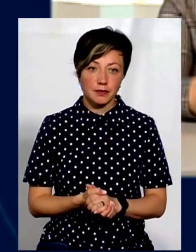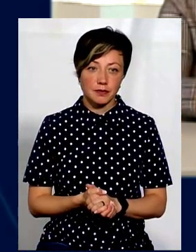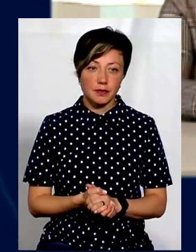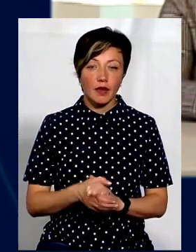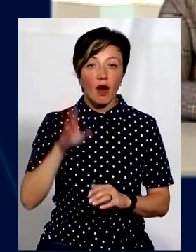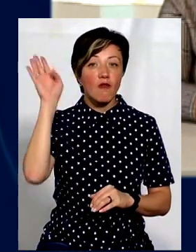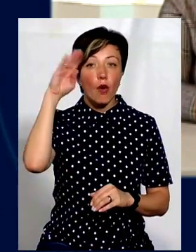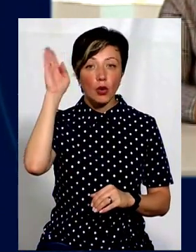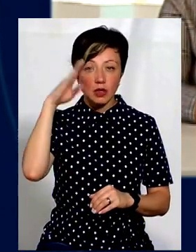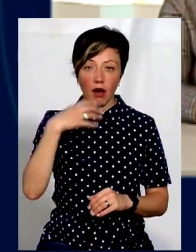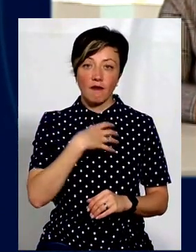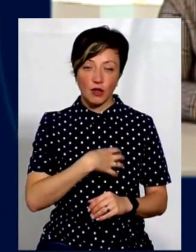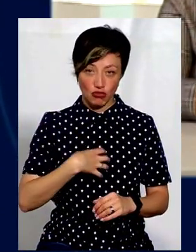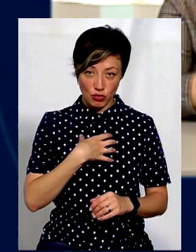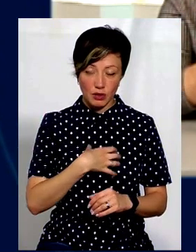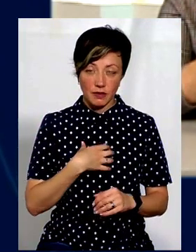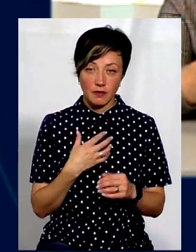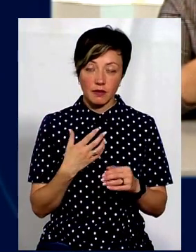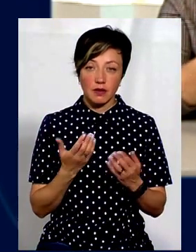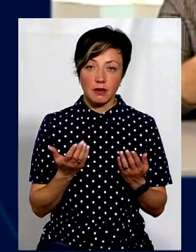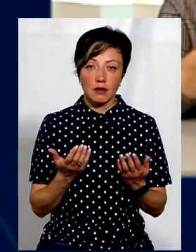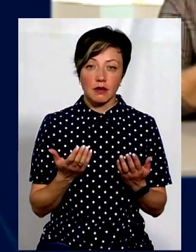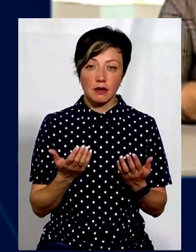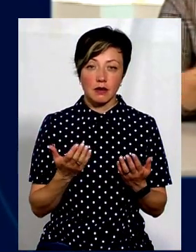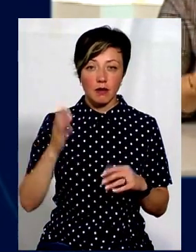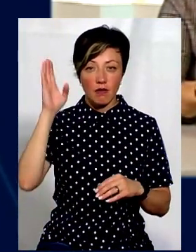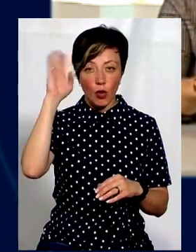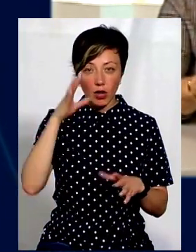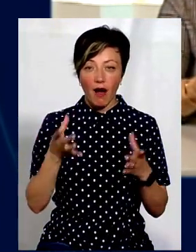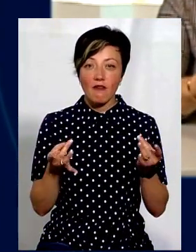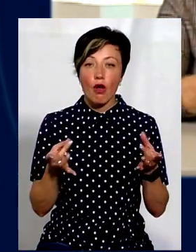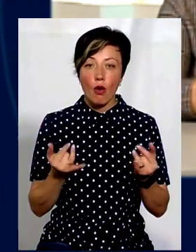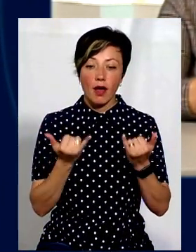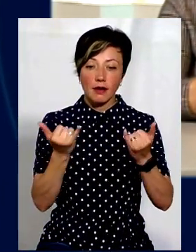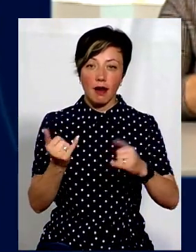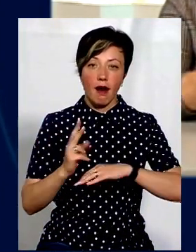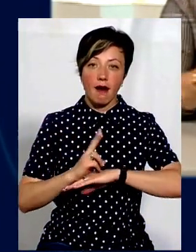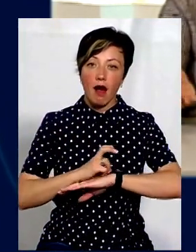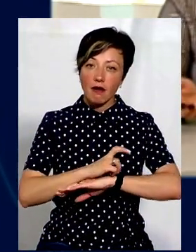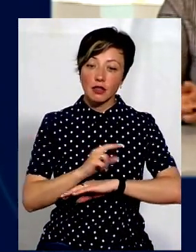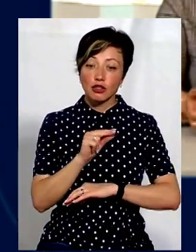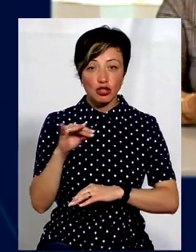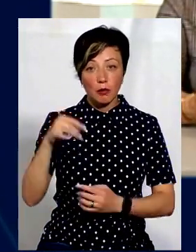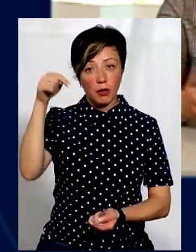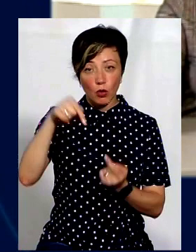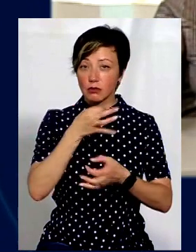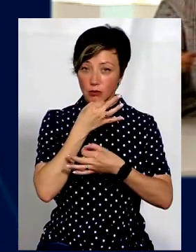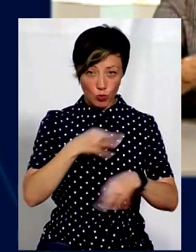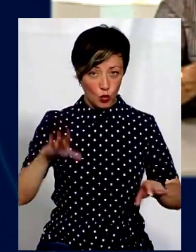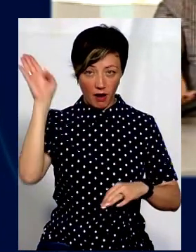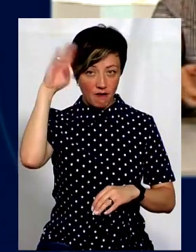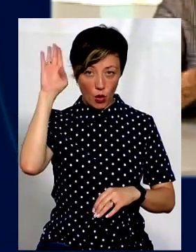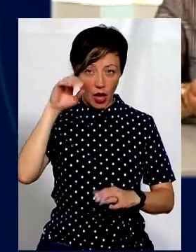Вода. Наскільки важлива вода, волога для равлика? Чи підходить будь-яка вода?